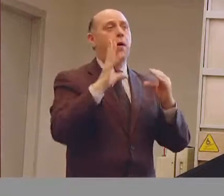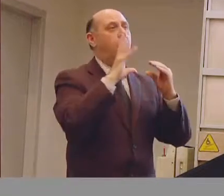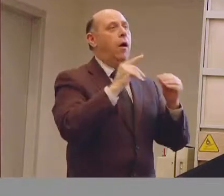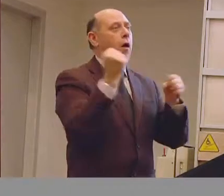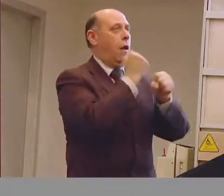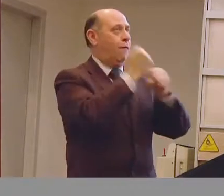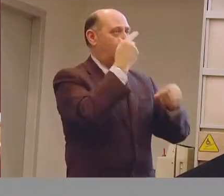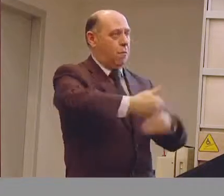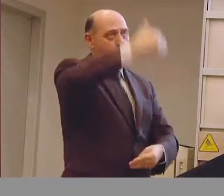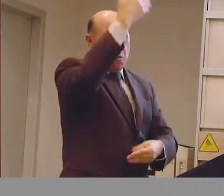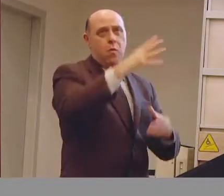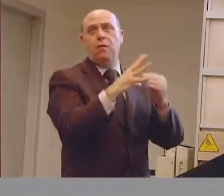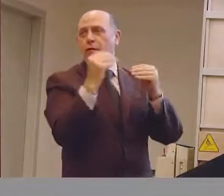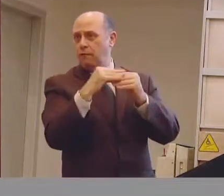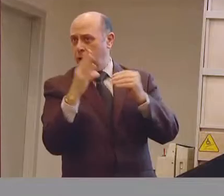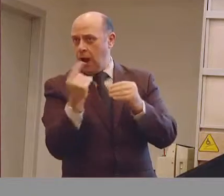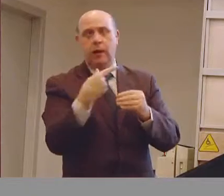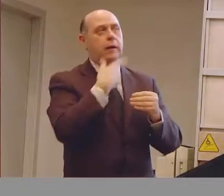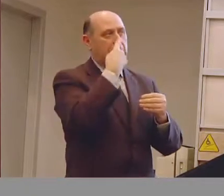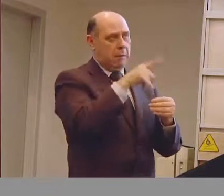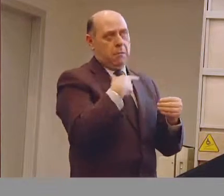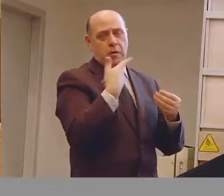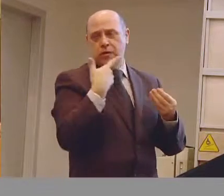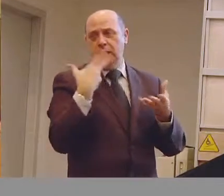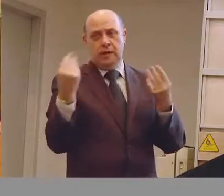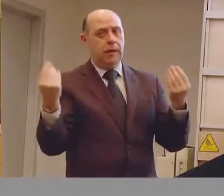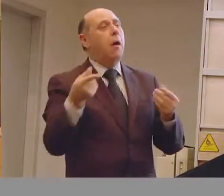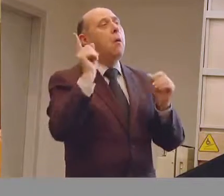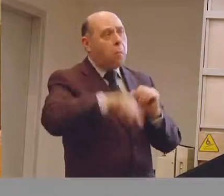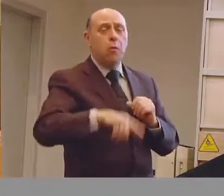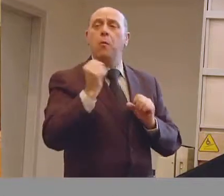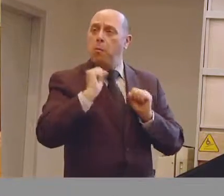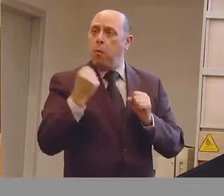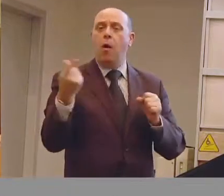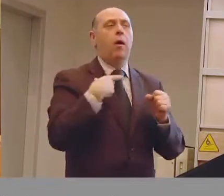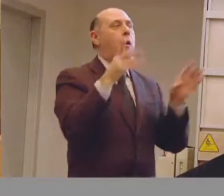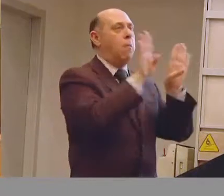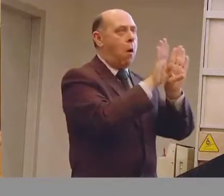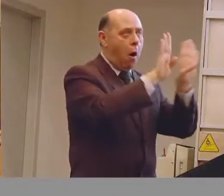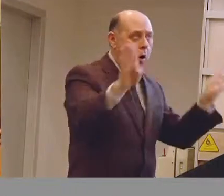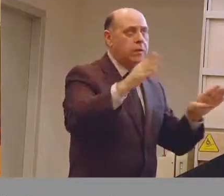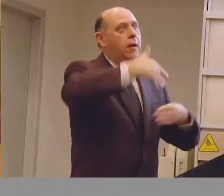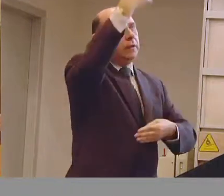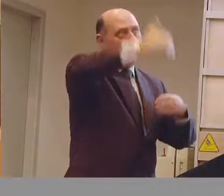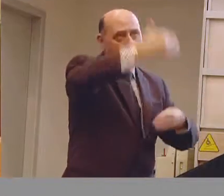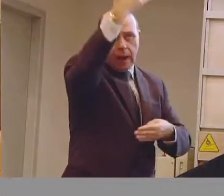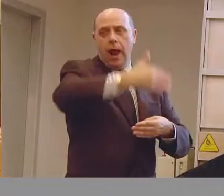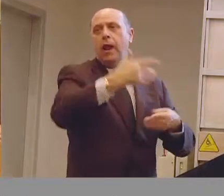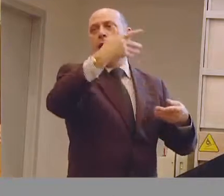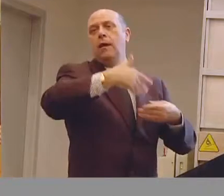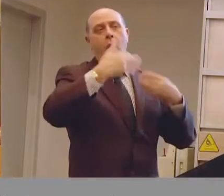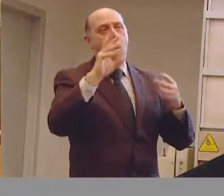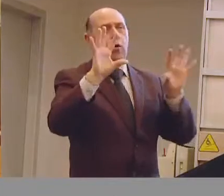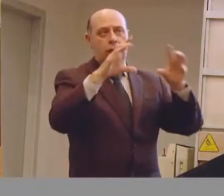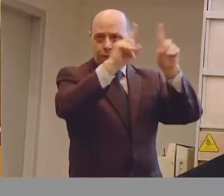chiaramente riguardano altre tipologie di intervento, si può intervenire per quanto riguarda le aperture porte, tapparelle, tv e così